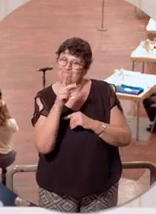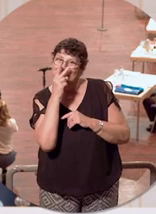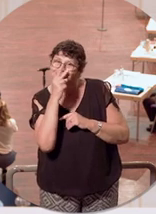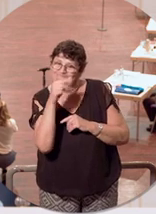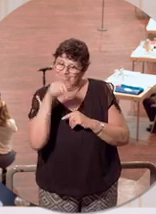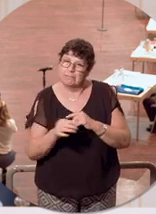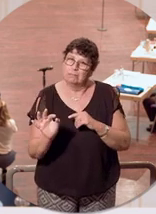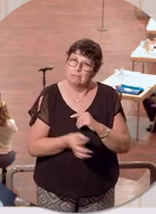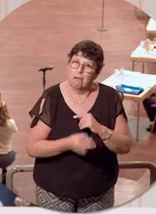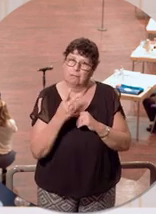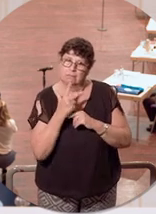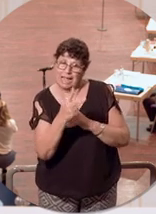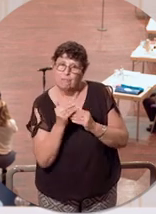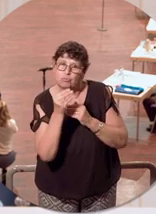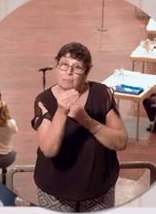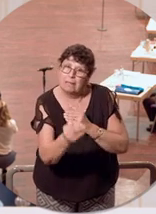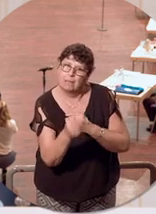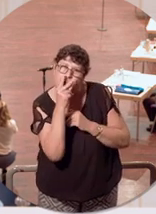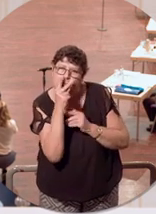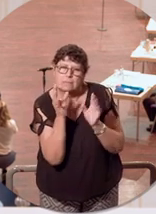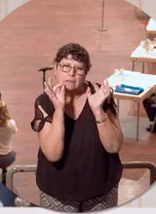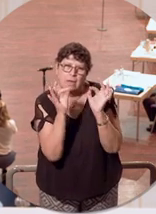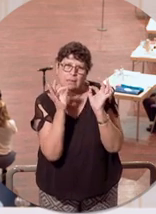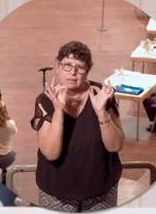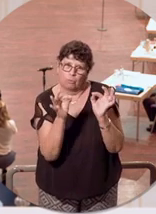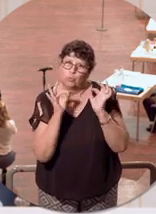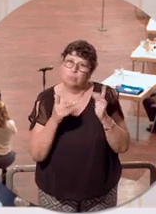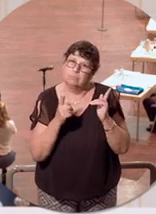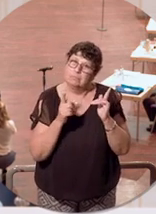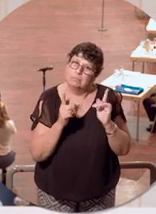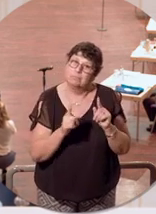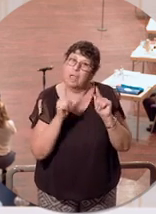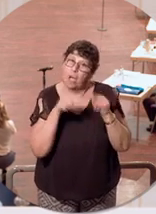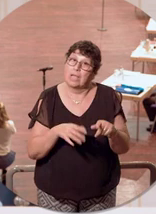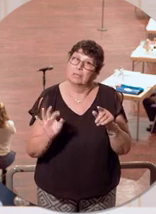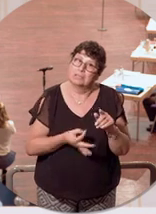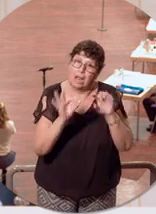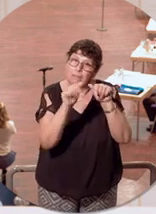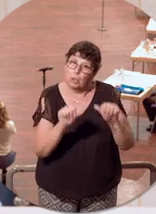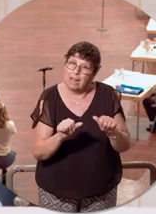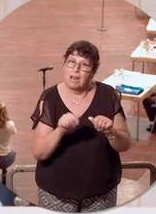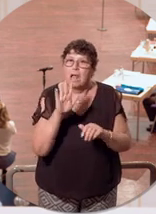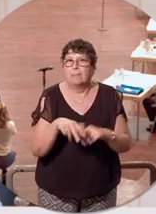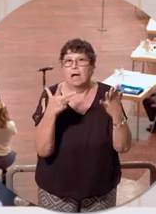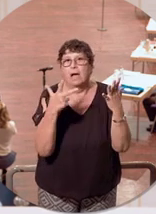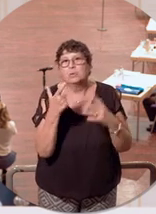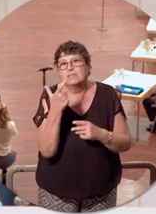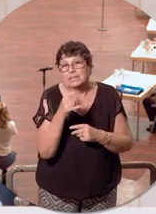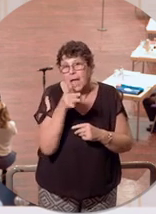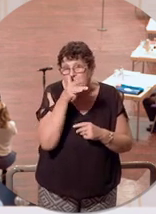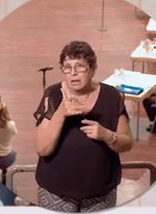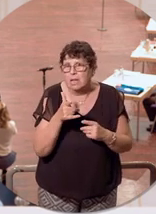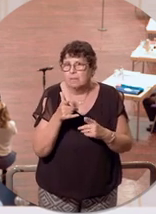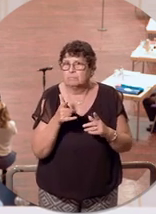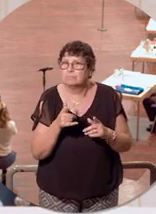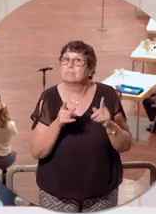Entwicklungen im Saarland an, so sieht man ziemlich genau, drei Wochen nach Beginn des Saarland-Modells, ab dem 28. April nämlich,